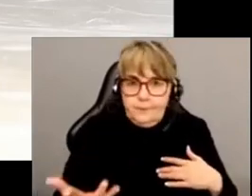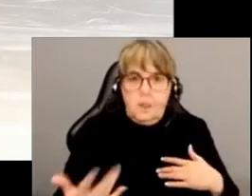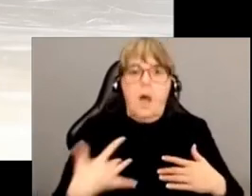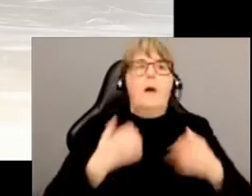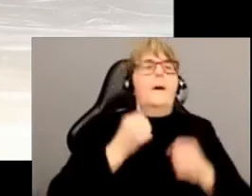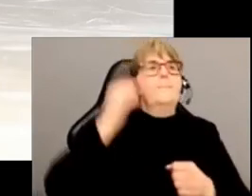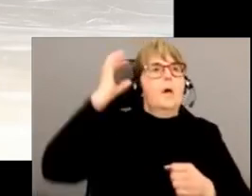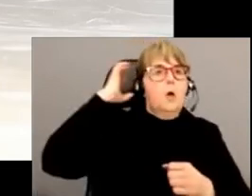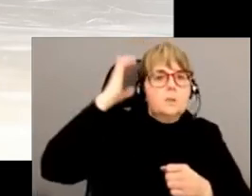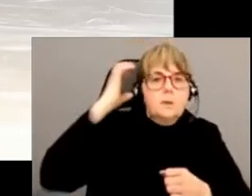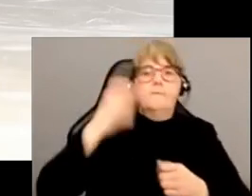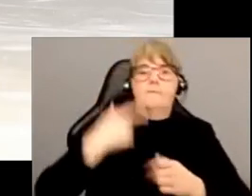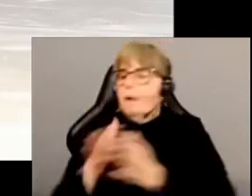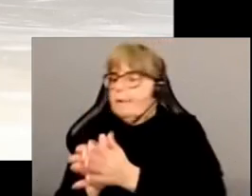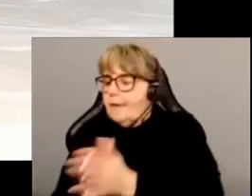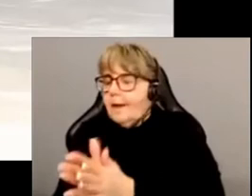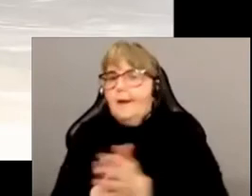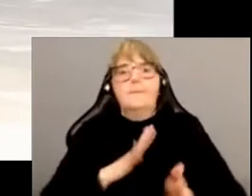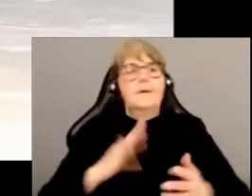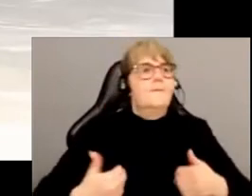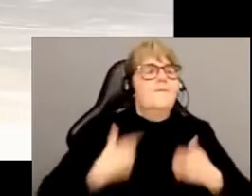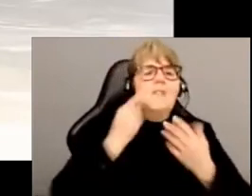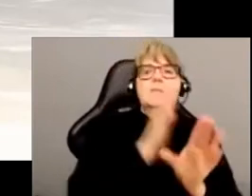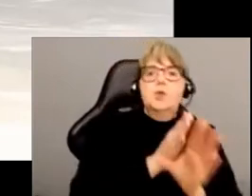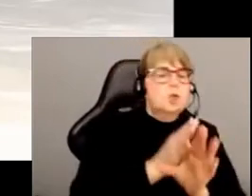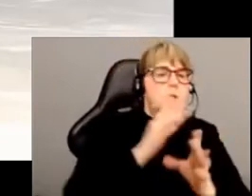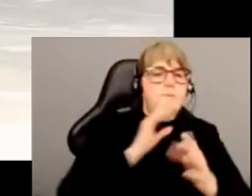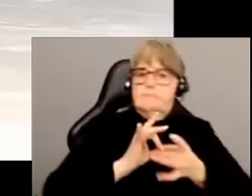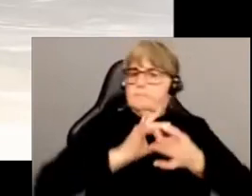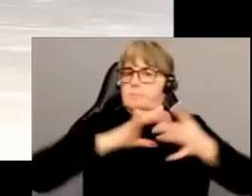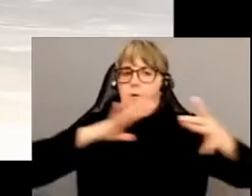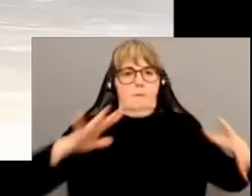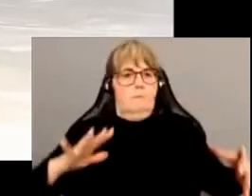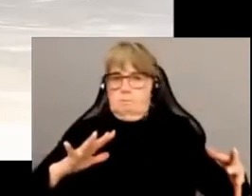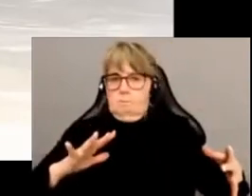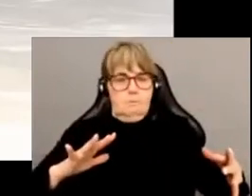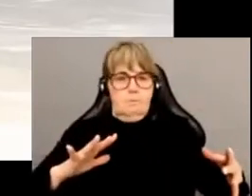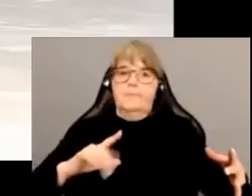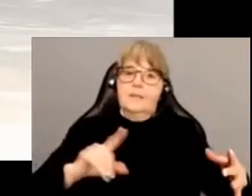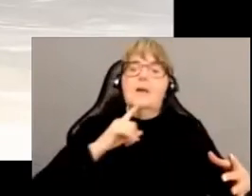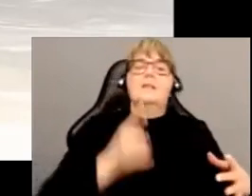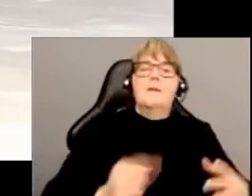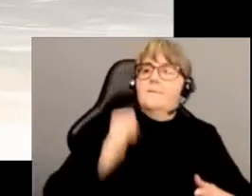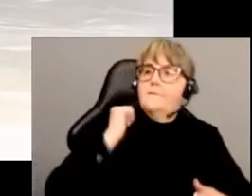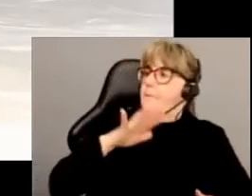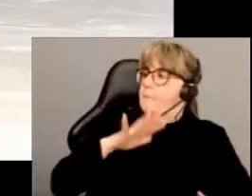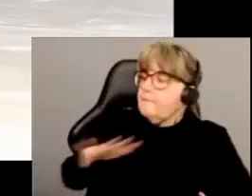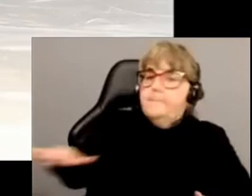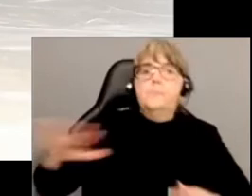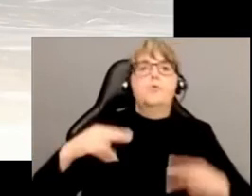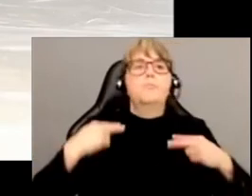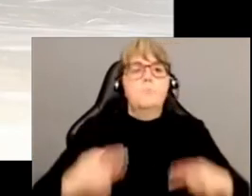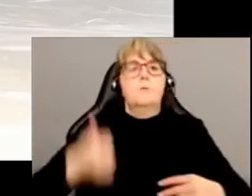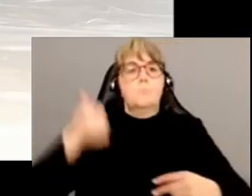mentales, ses intérêts, ou plus généralement sa vie psychologique. Comme je viens de le dire, la plupart des humains sont plus